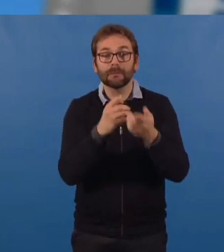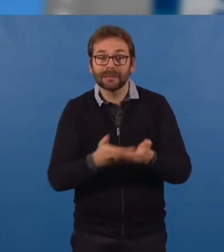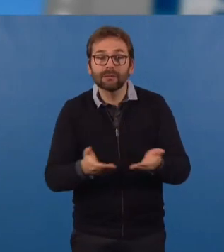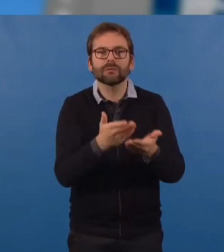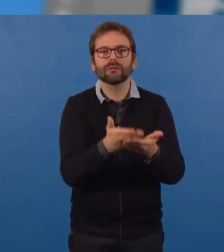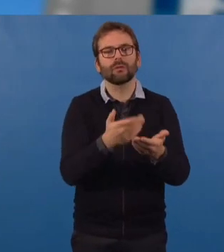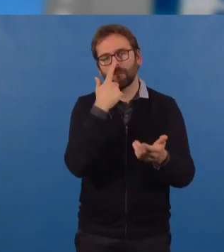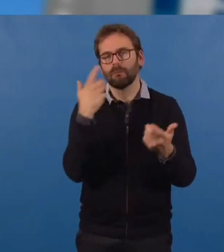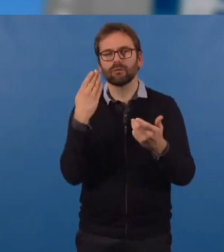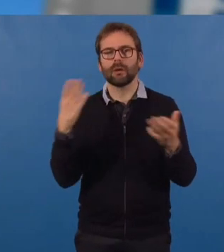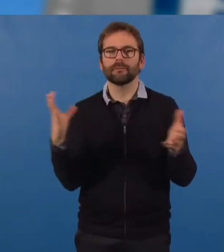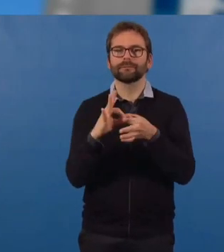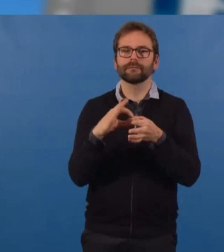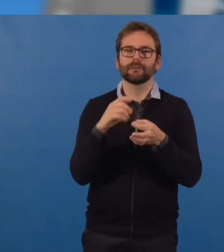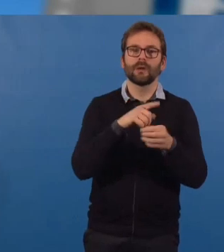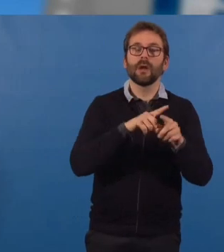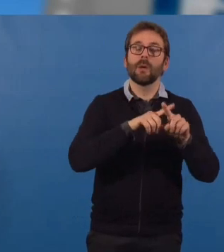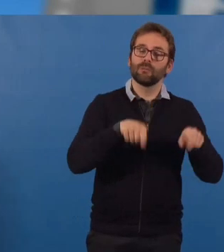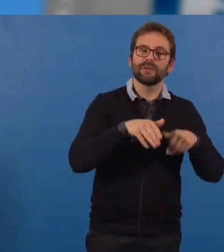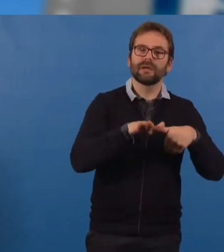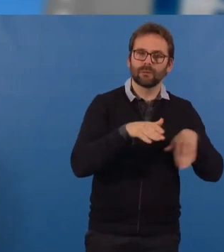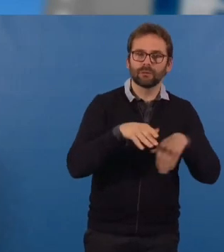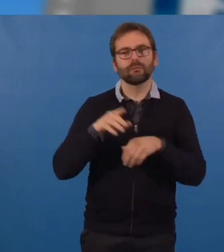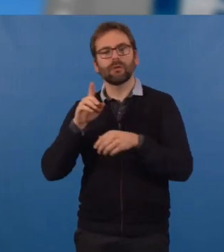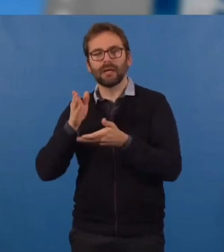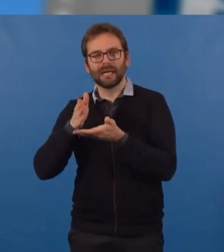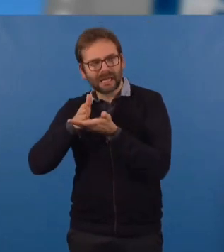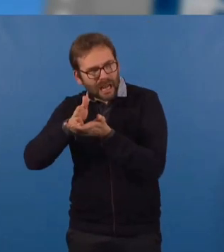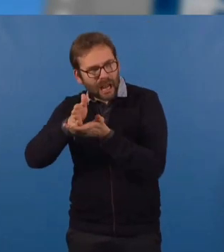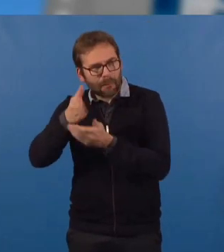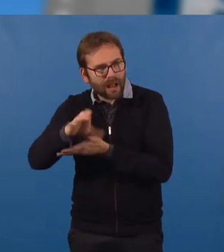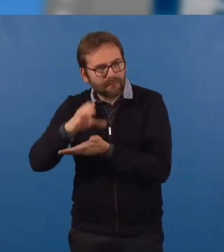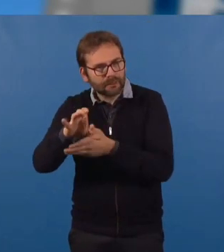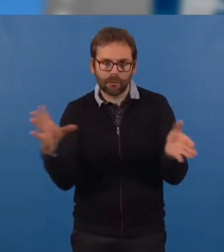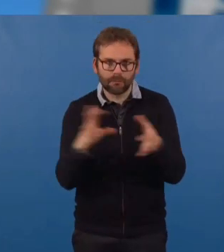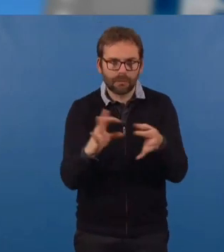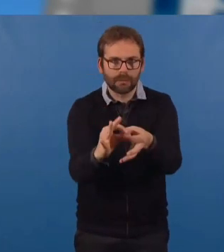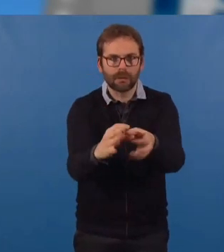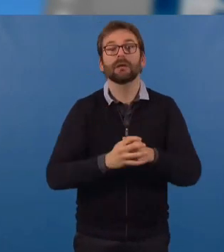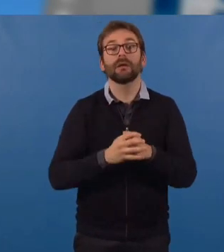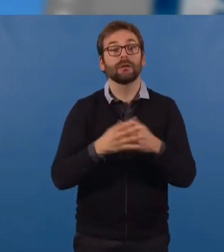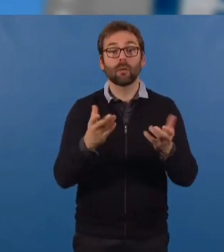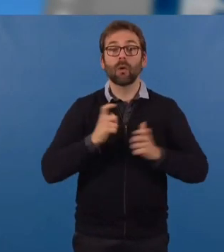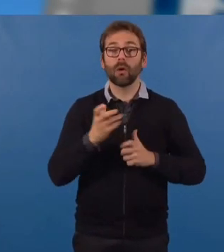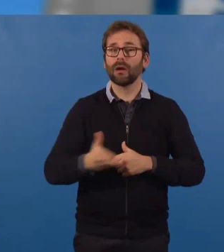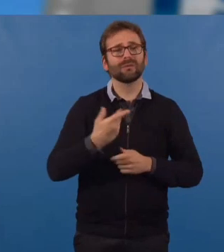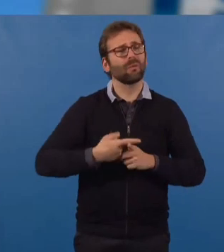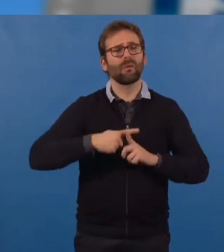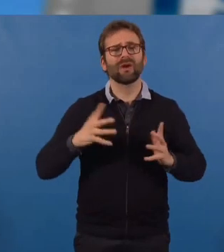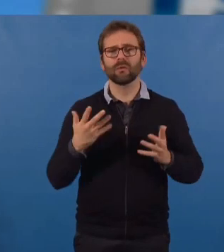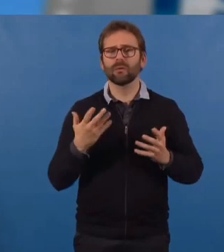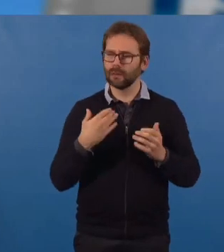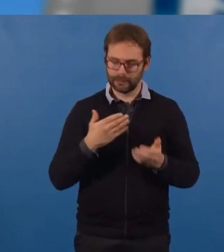adéquation entre budget de fonctionnement et notre cap soutenu en investissement. Chers collègues, nous en sommes convaincus, ces lignes de force